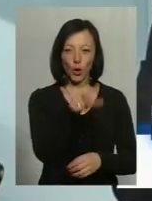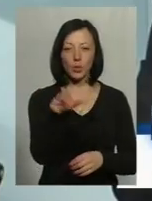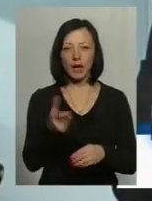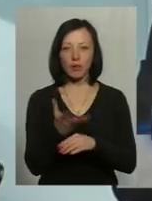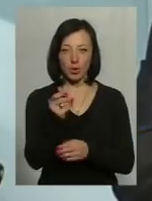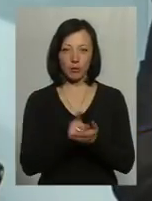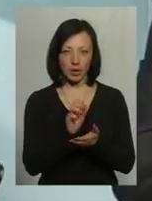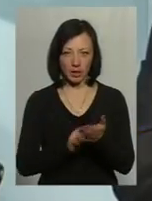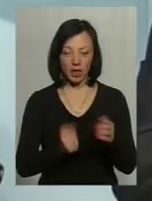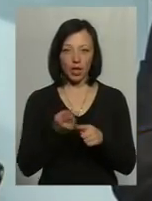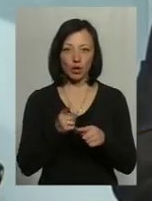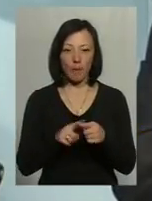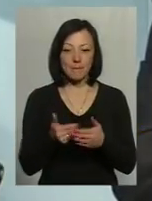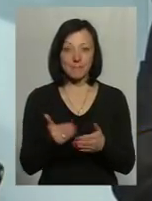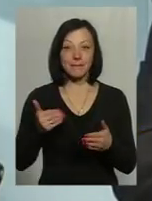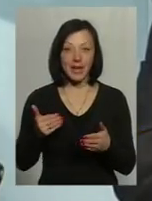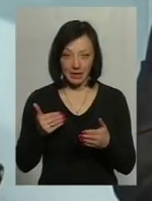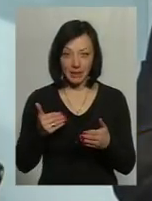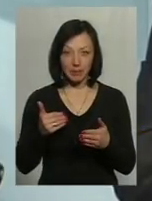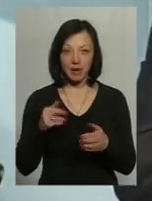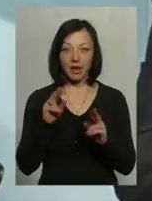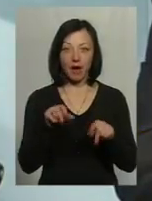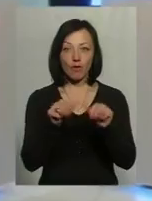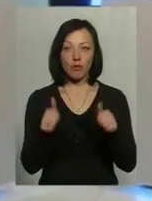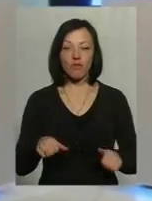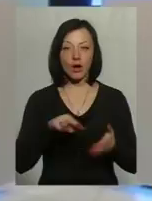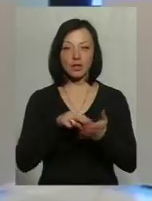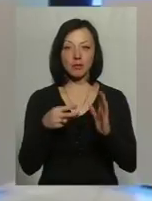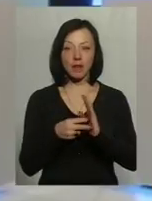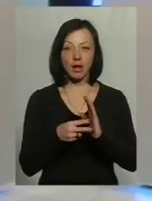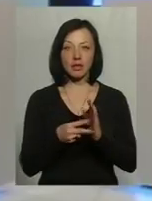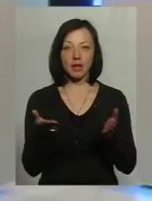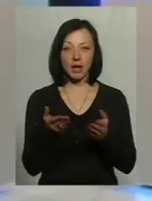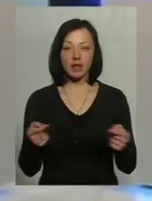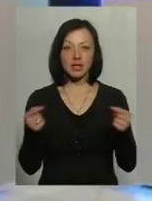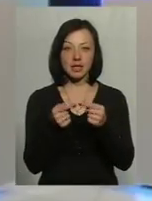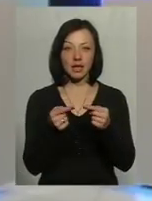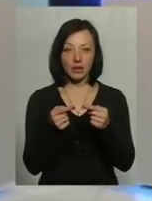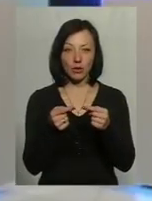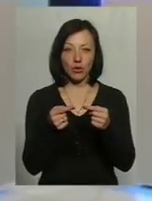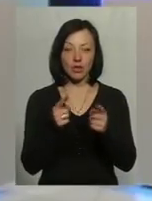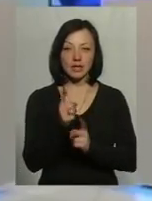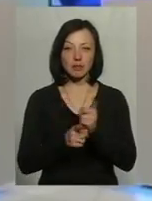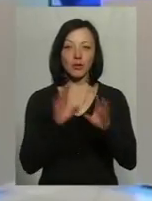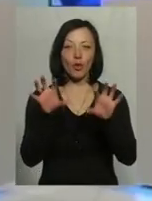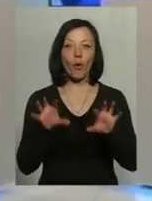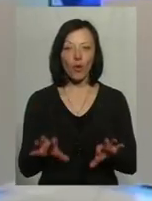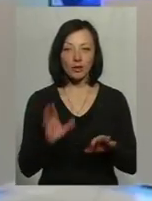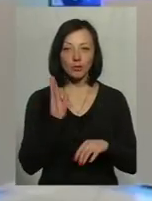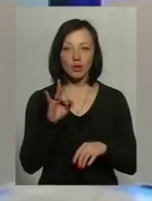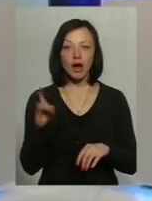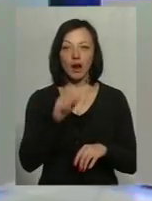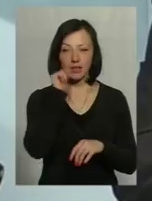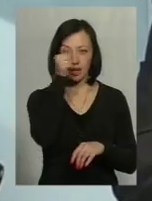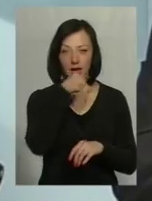Тому ми перед тим, як формувати план, який, до речі, вже згідно змін до кодексу, буде раз на